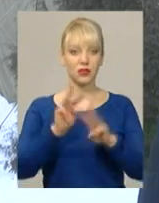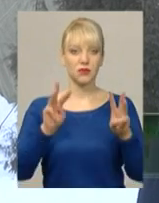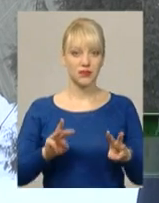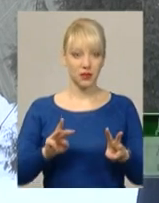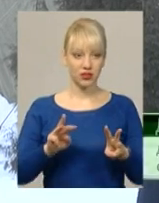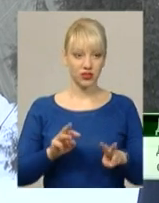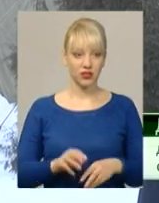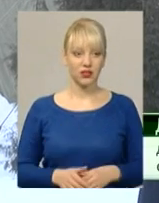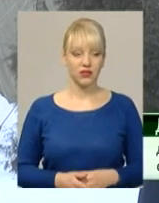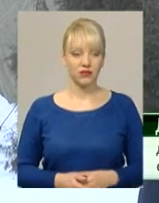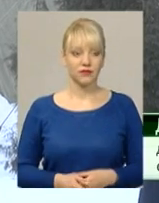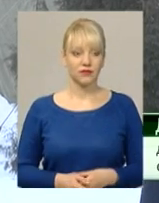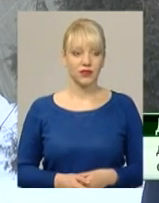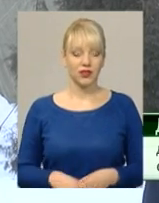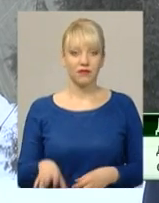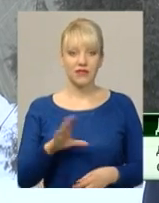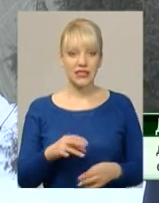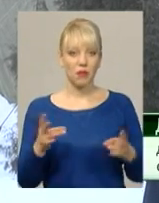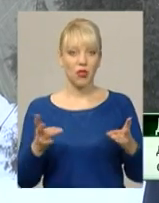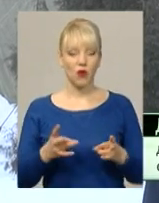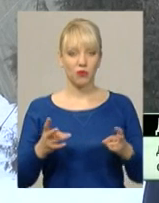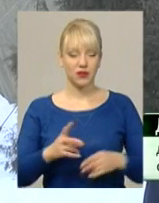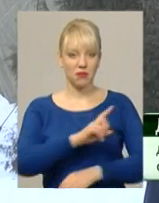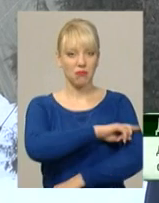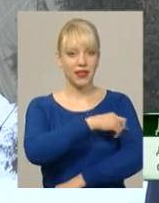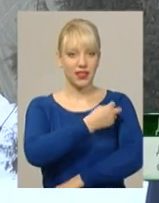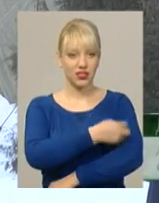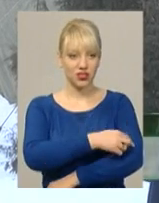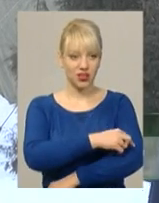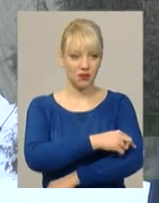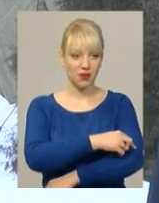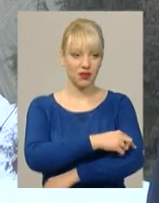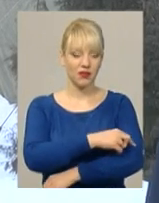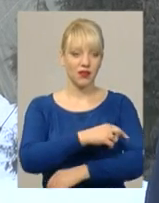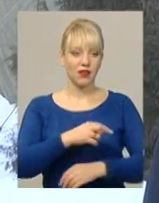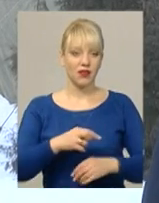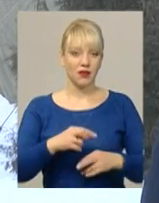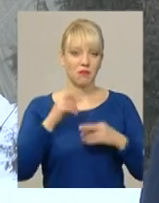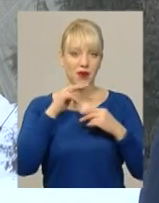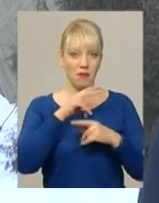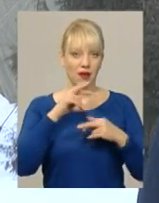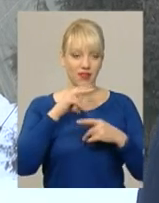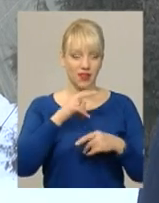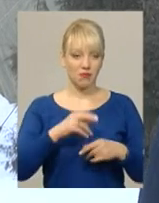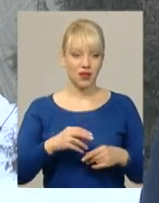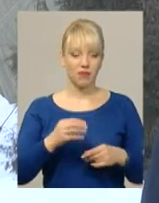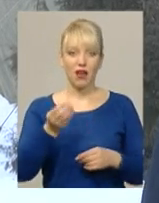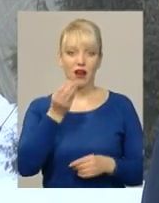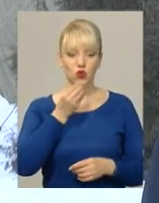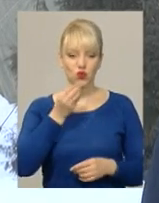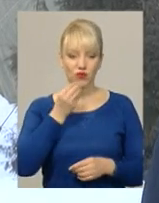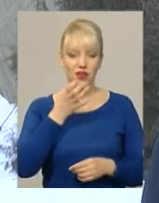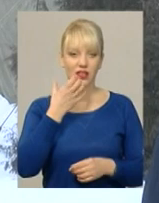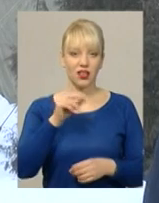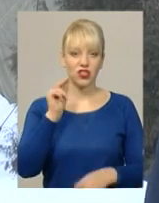першо необхідними медичними препаратами, харчуванням,